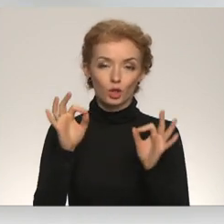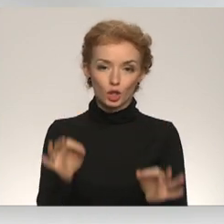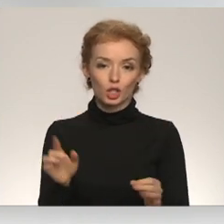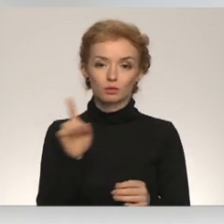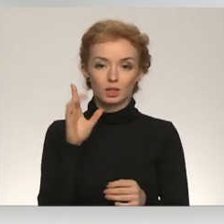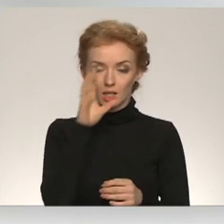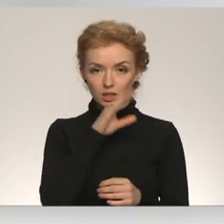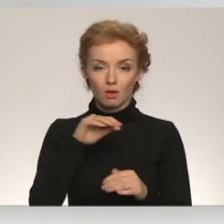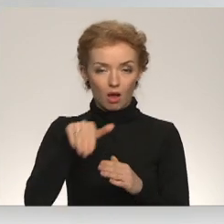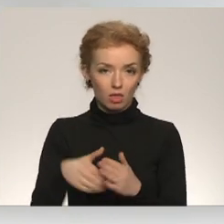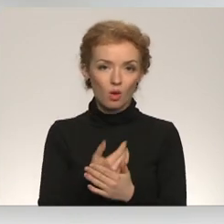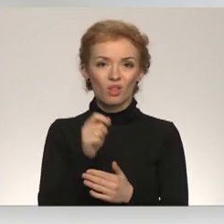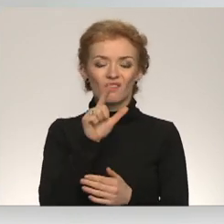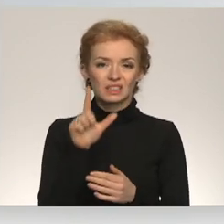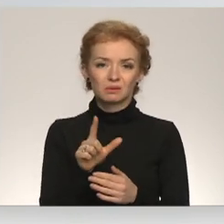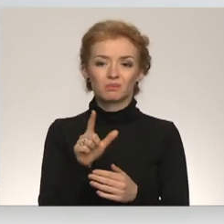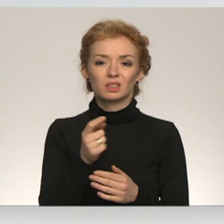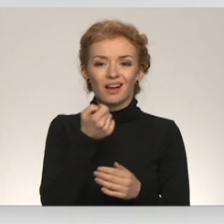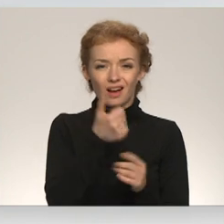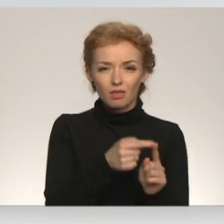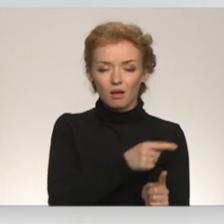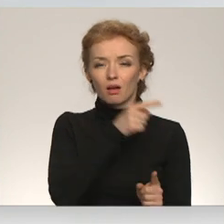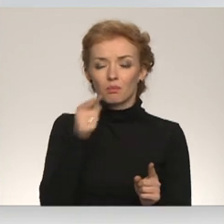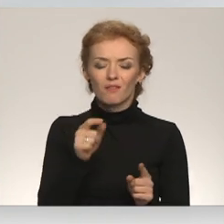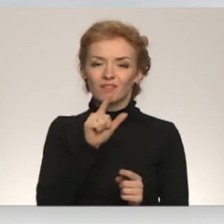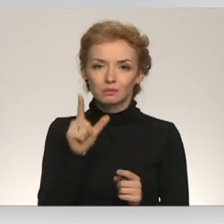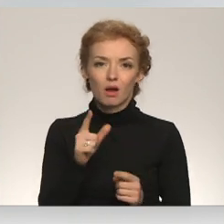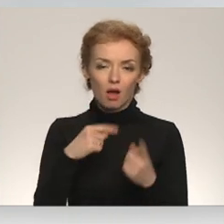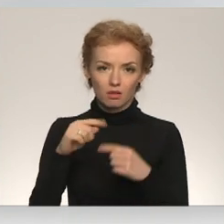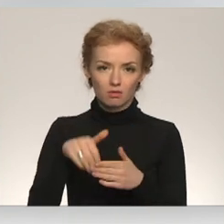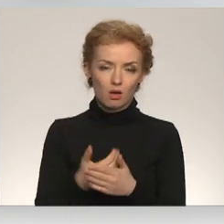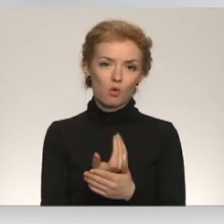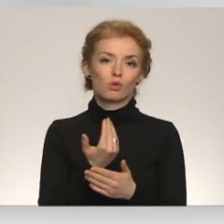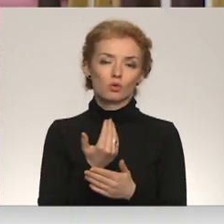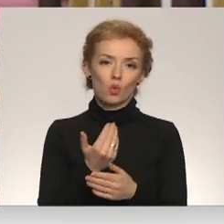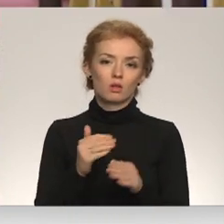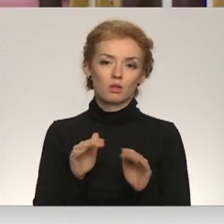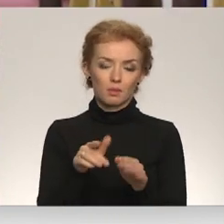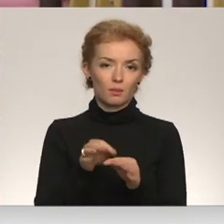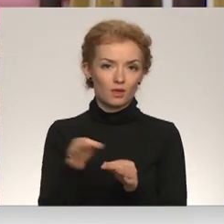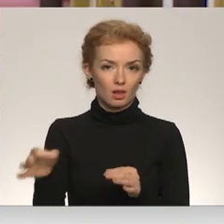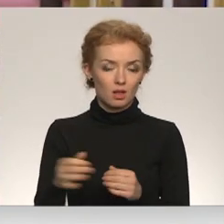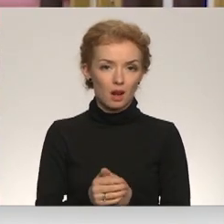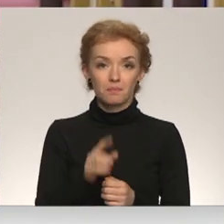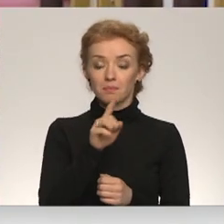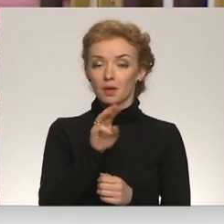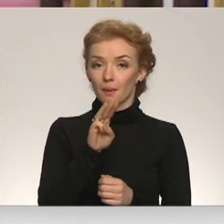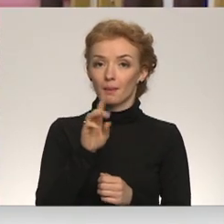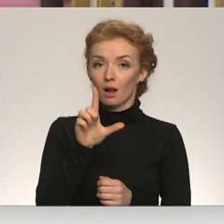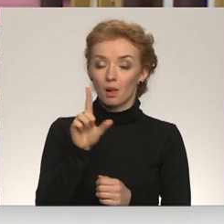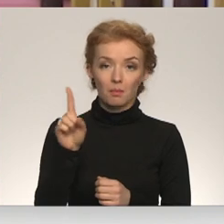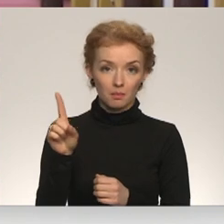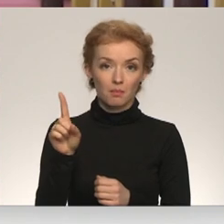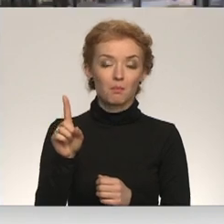iesaims atjaunot kaut vai retāk, bet domār atjaunot filiālus darbību Siguldas novadā. Pilsvonības un migrācijas lietu